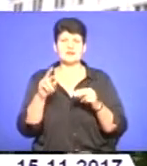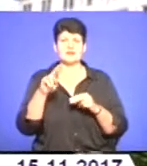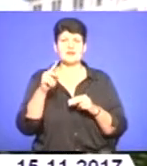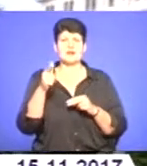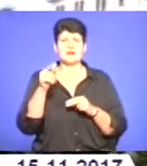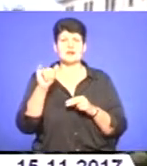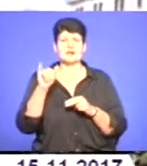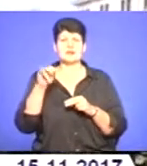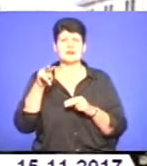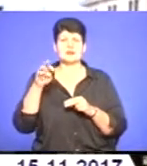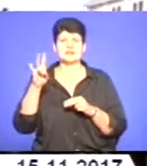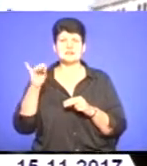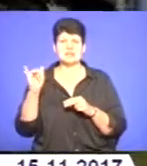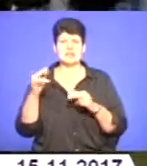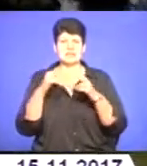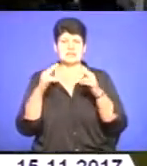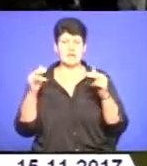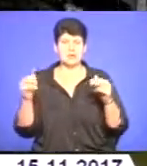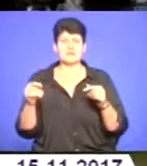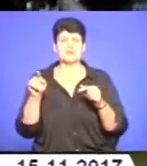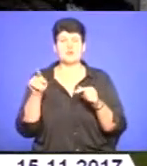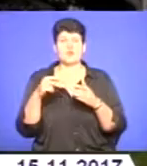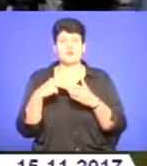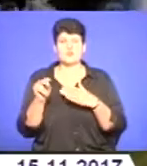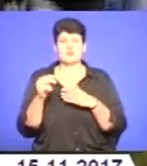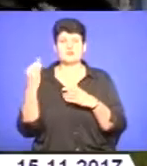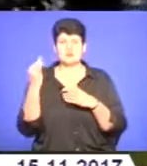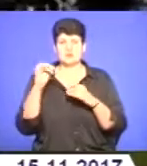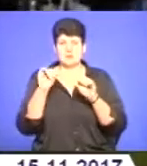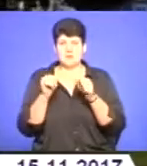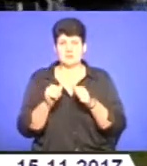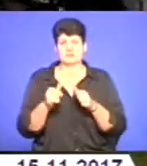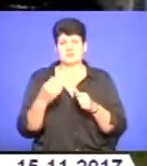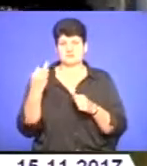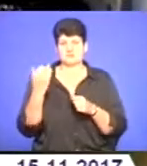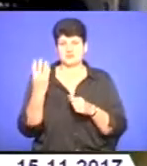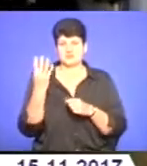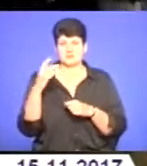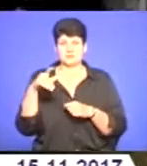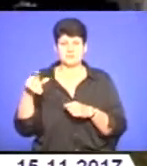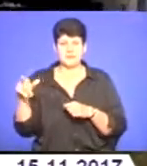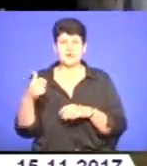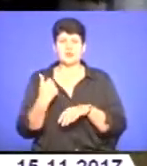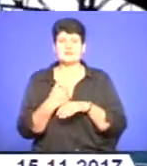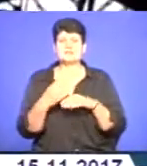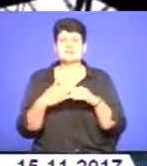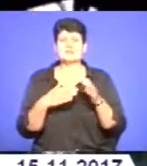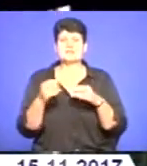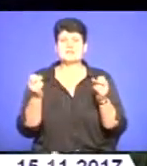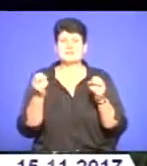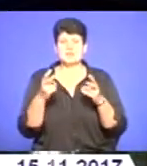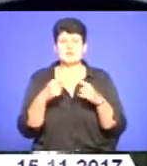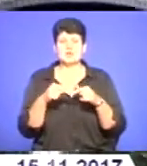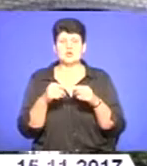інтернет-виданнями. За даними сайтів, купівлею історичної пам'ятки цікавляться четверо осіб. Проте головний спеціаліст відділу культури та